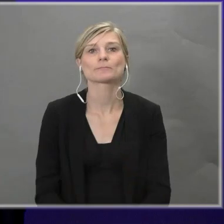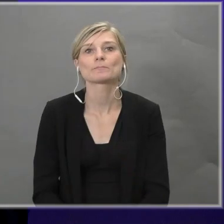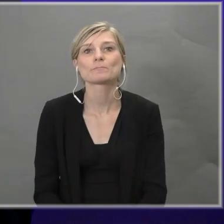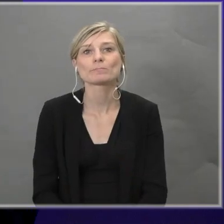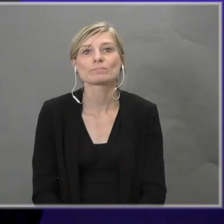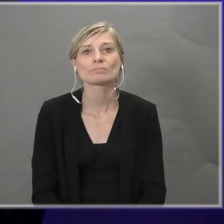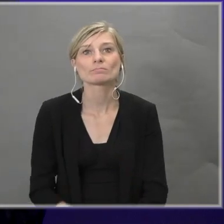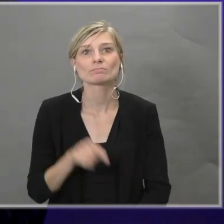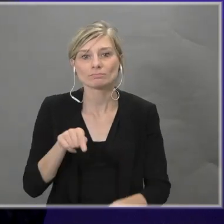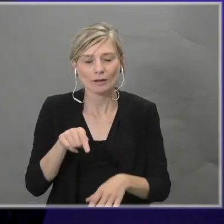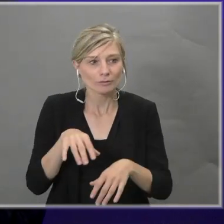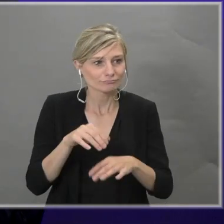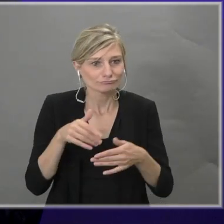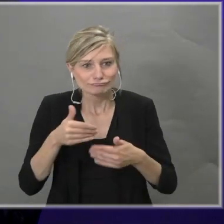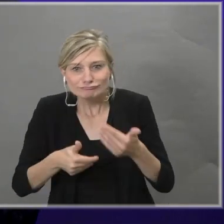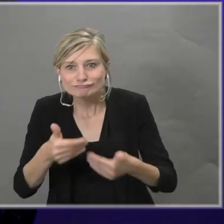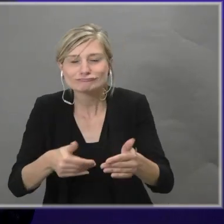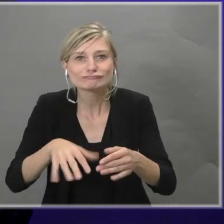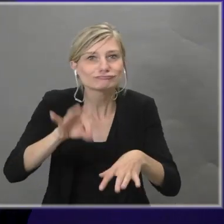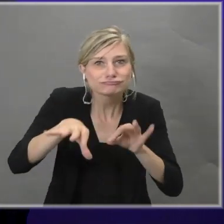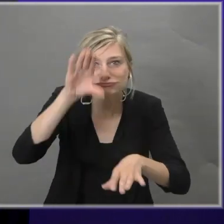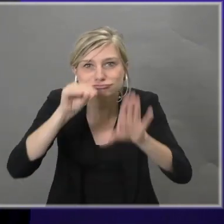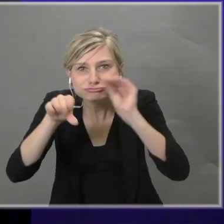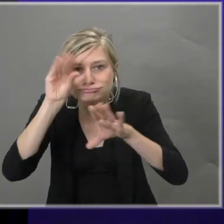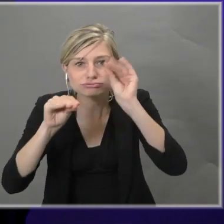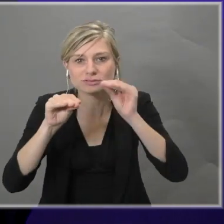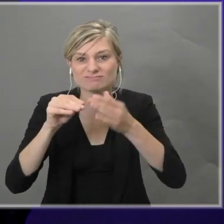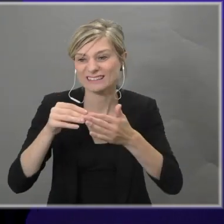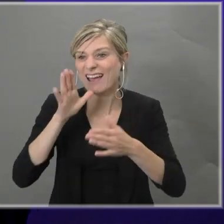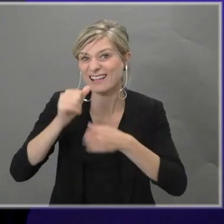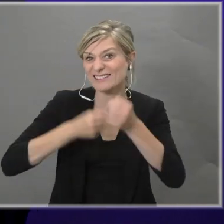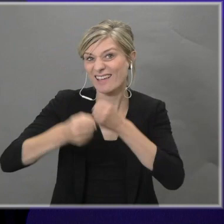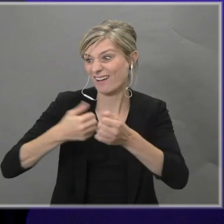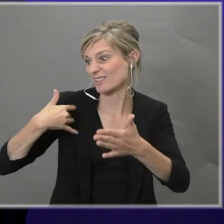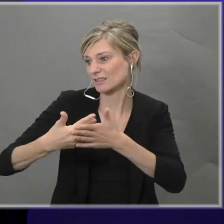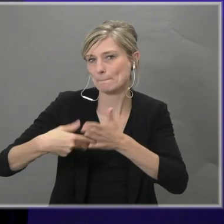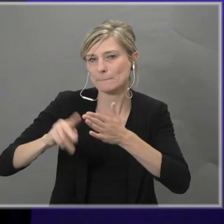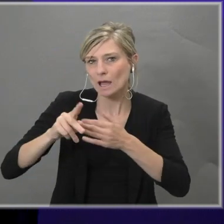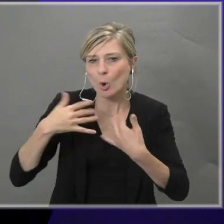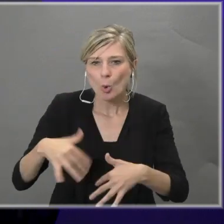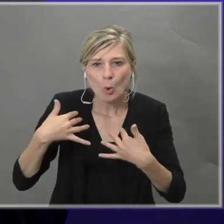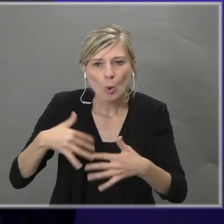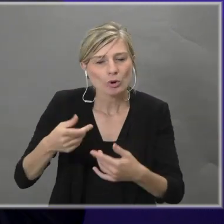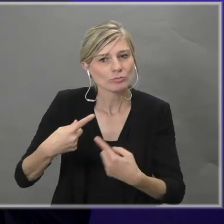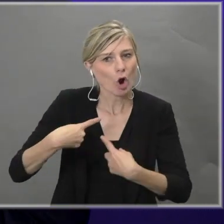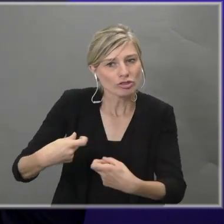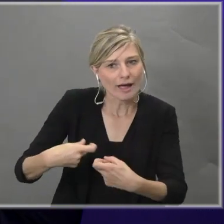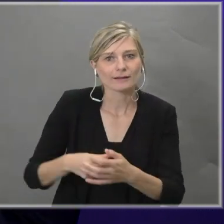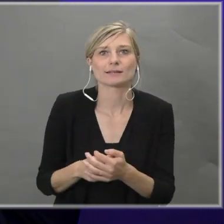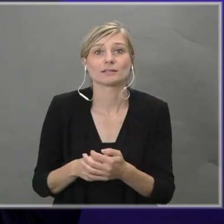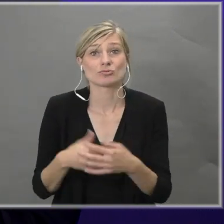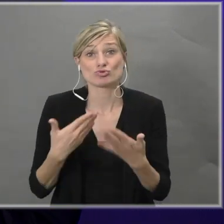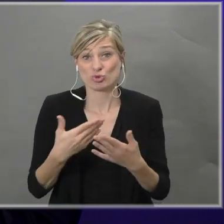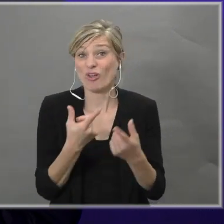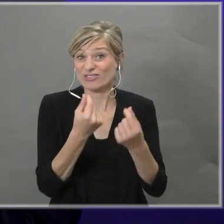Deelnemen aan deze ontdekkingsreis is echter de afgelopen jaren uitdagender geworden. De huidige financiële crisis zet